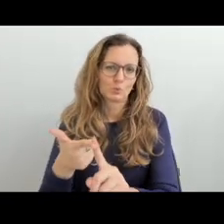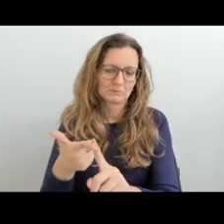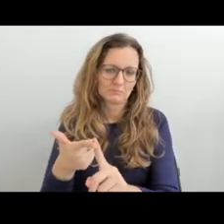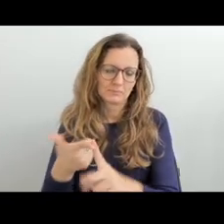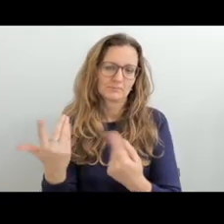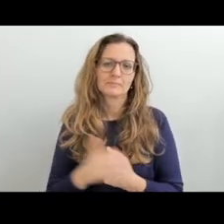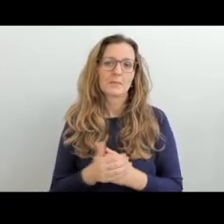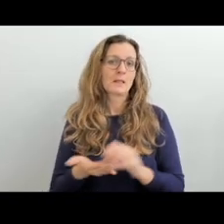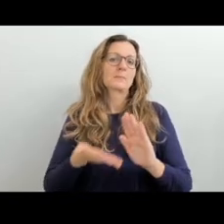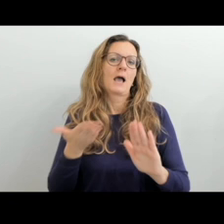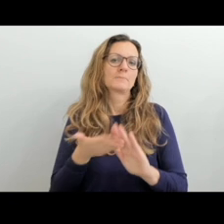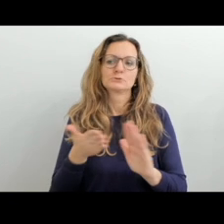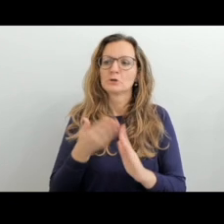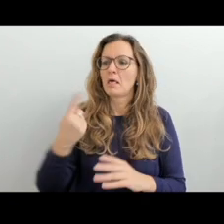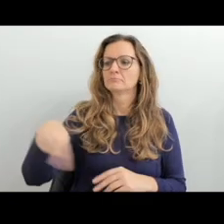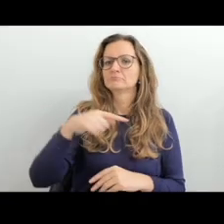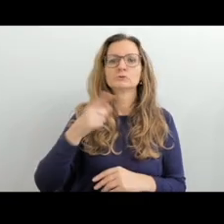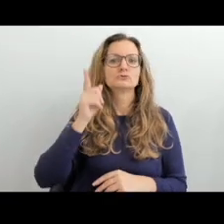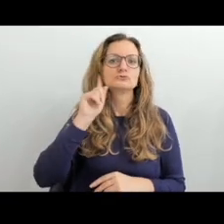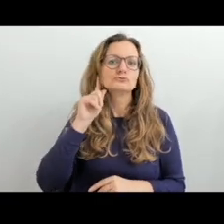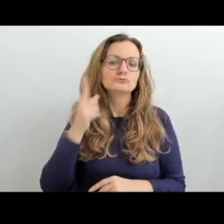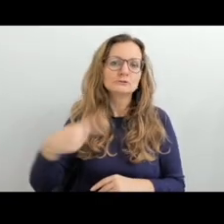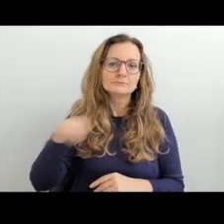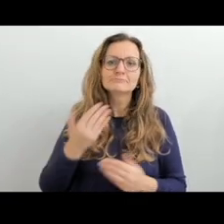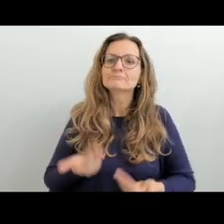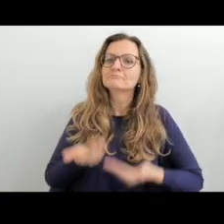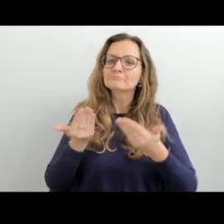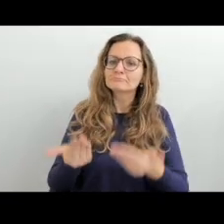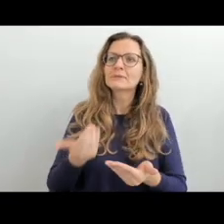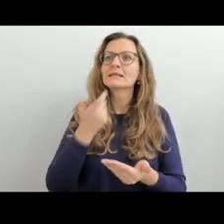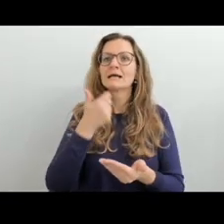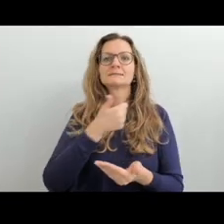tedy jako cizí jazyk. Může to být například